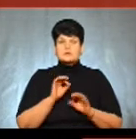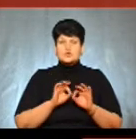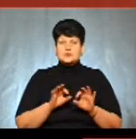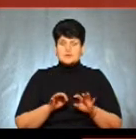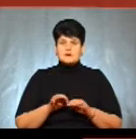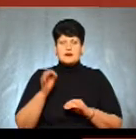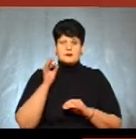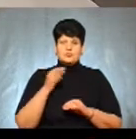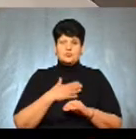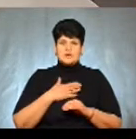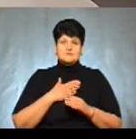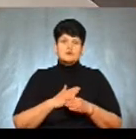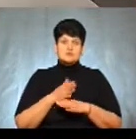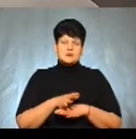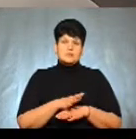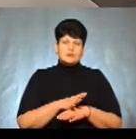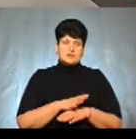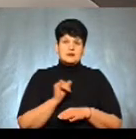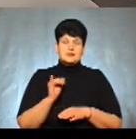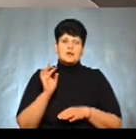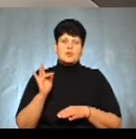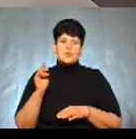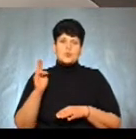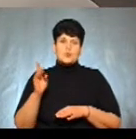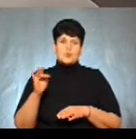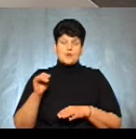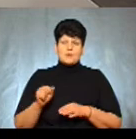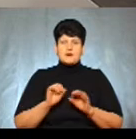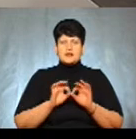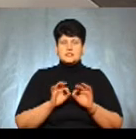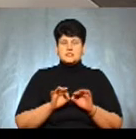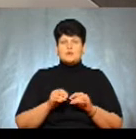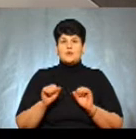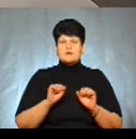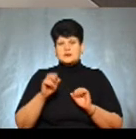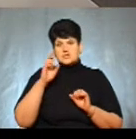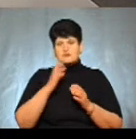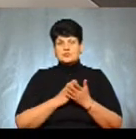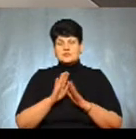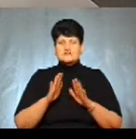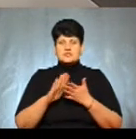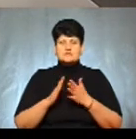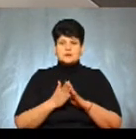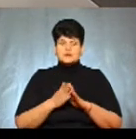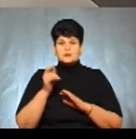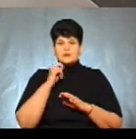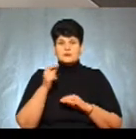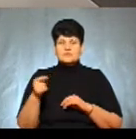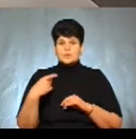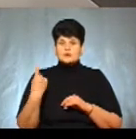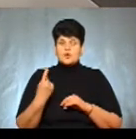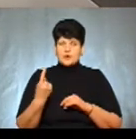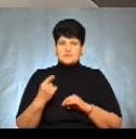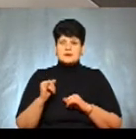'яснення. Нагадаю, що в нас в гостях були Ірина Крупа, речник управління Державної служби надзвичайних ситуацій України в Тернопільській